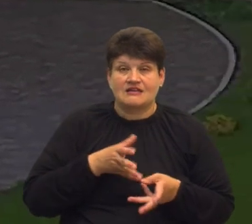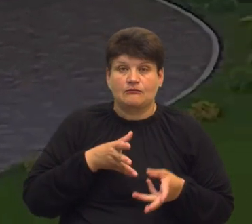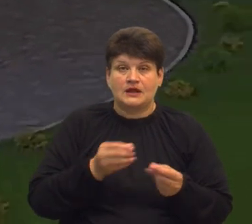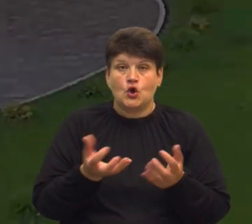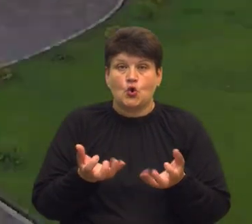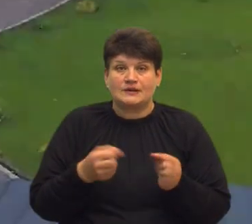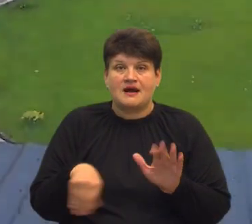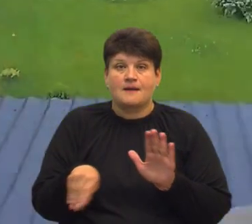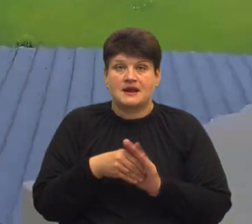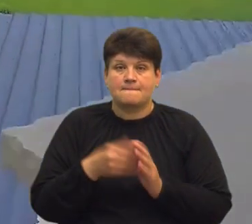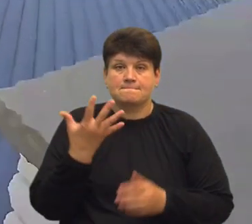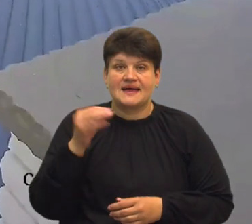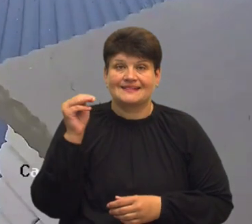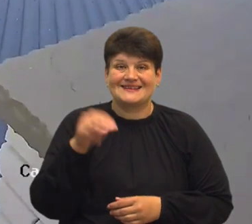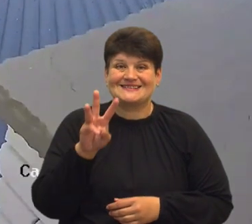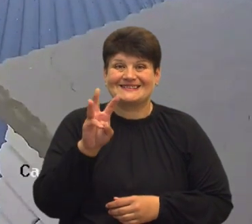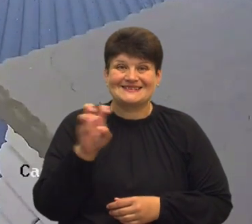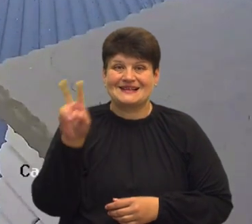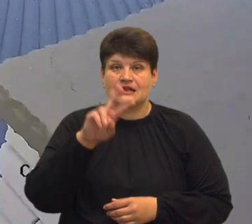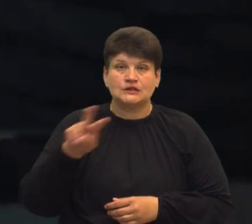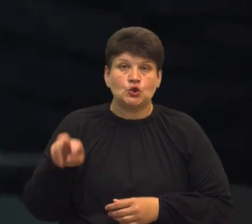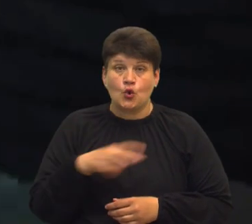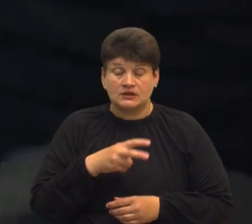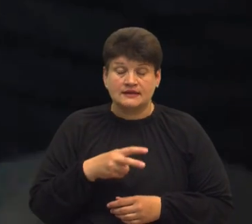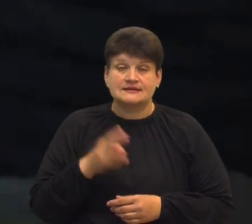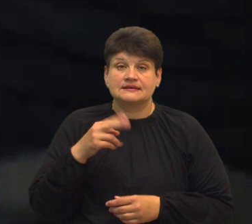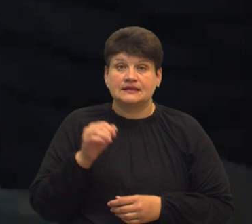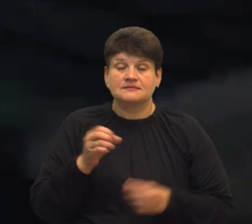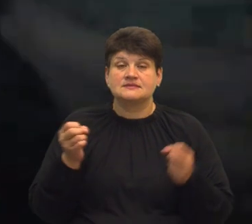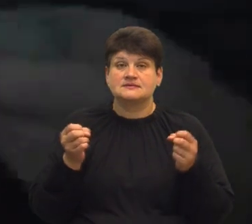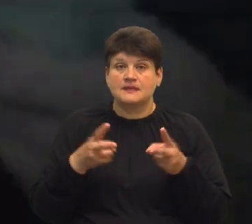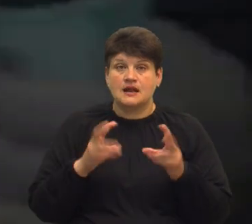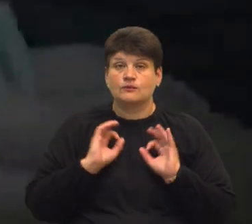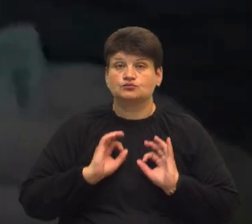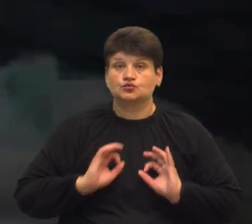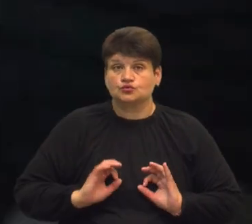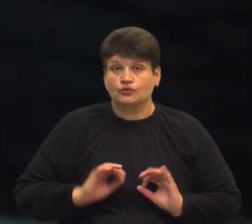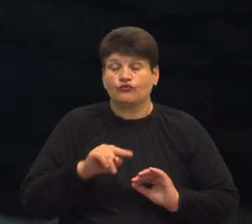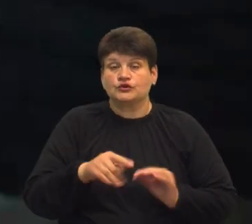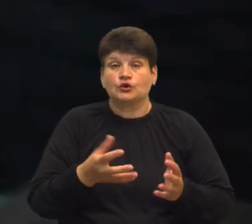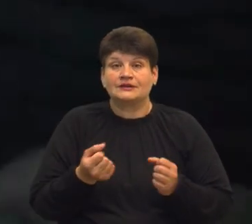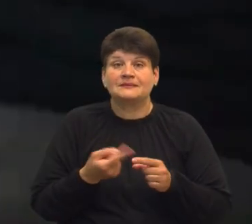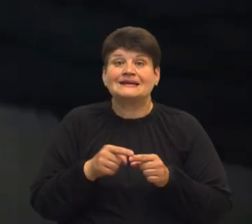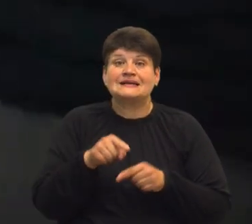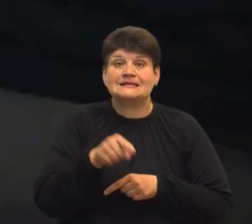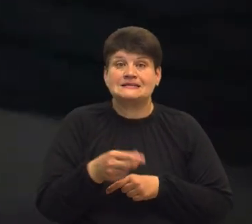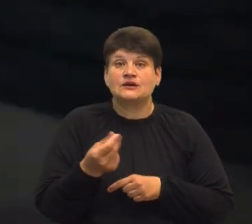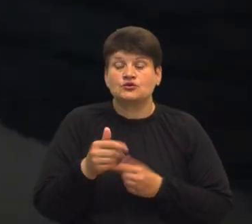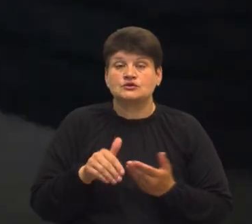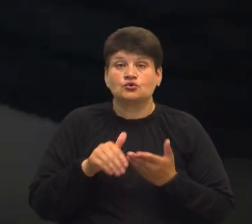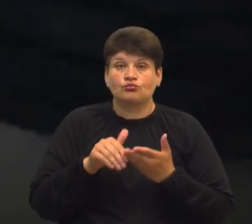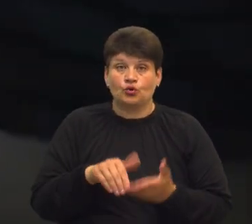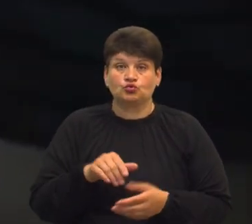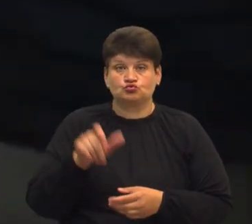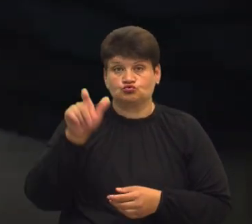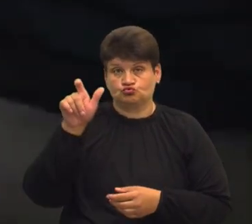5300 доларів. За даними спеціалізованої антикорупційної прокуратури, вони отримали ці гроші за допомогу чоловіковій